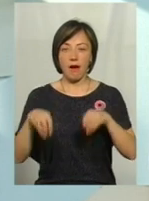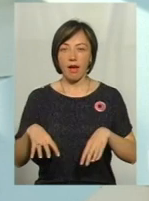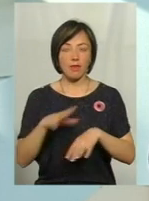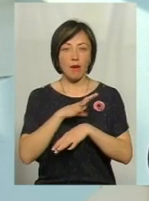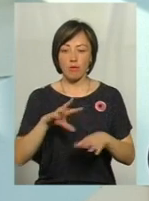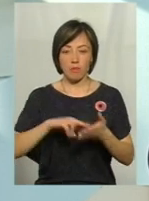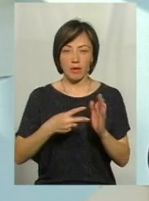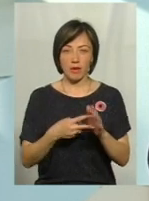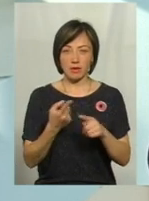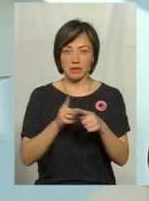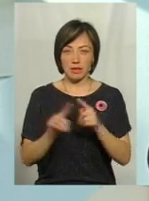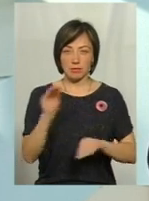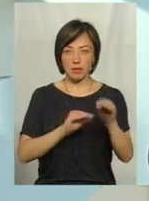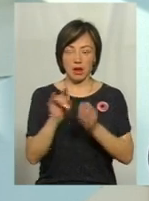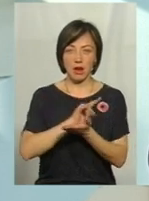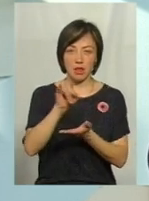модифікацією цього літака.